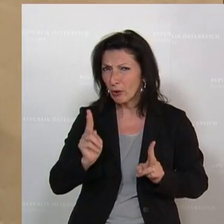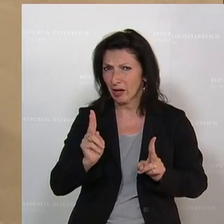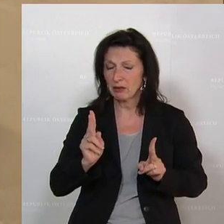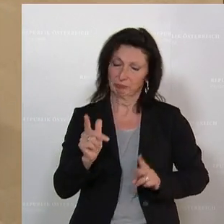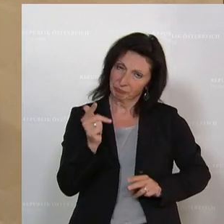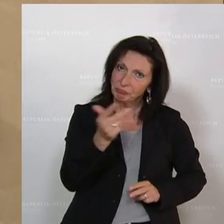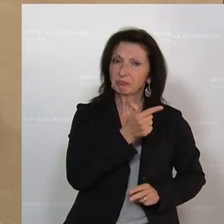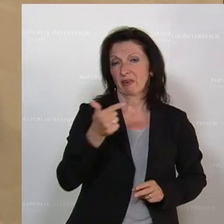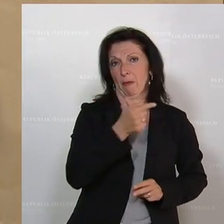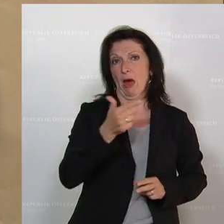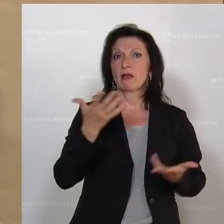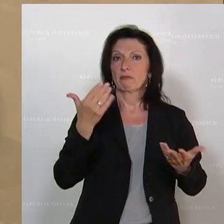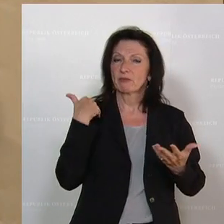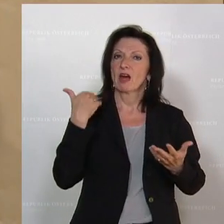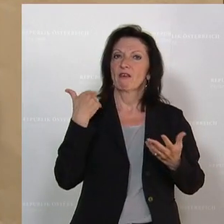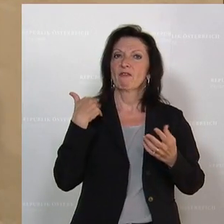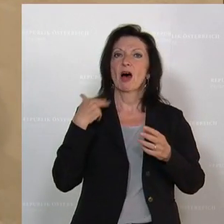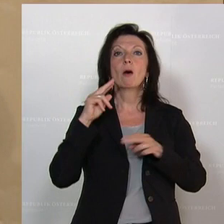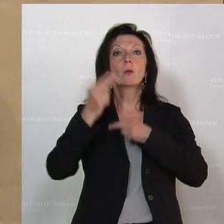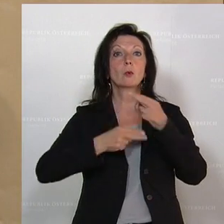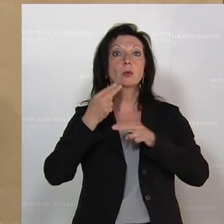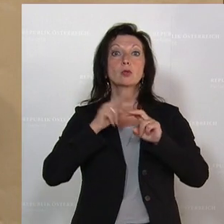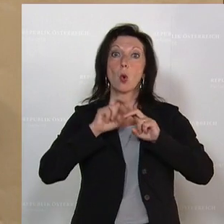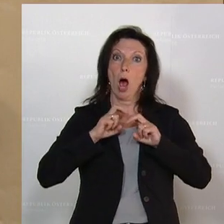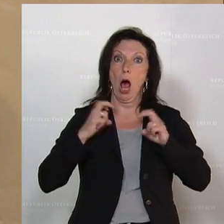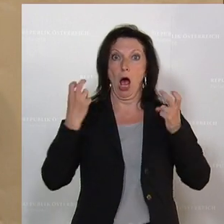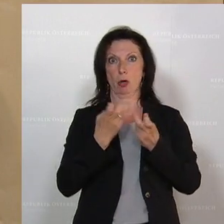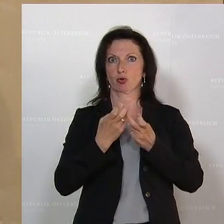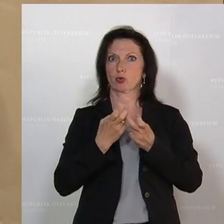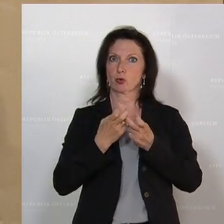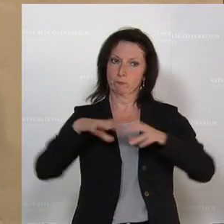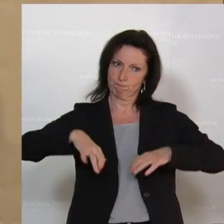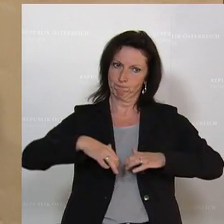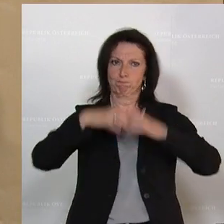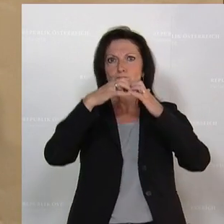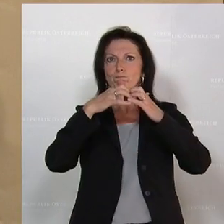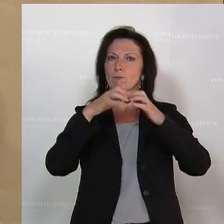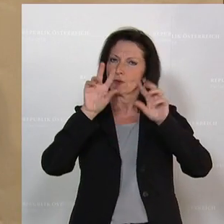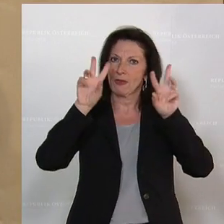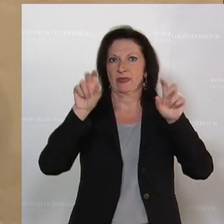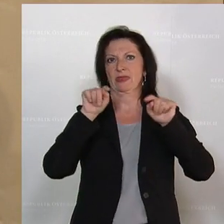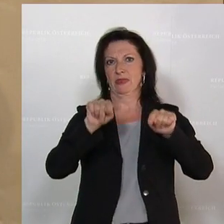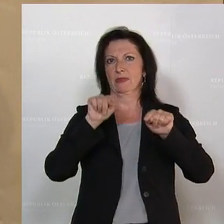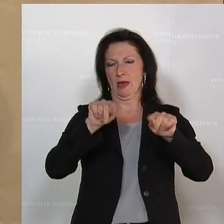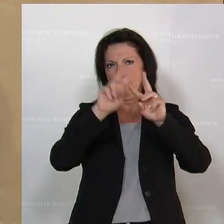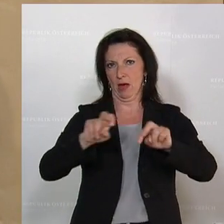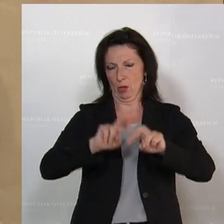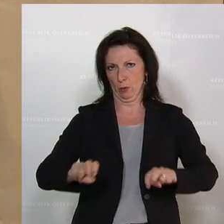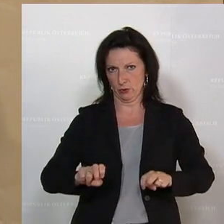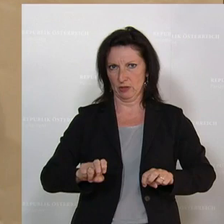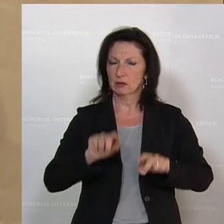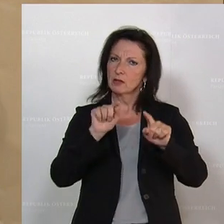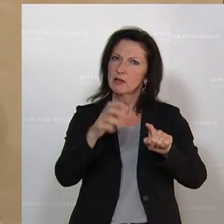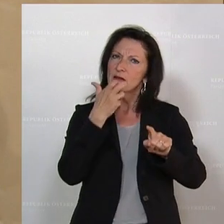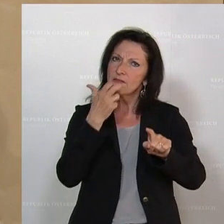Untersuchungsausschuss-Gegenstand hier definiert und eingebracht, wo wir uns ansehen wollten, die